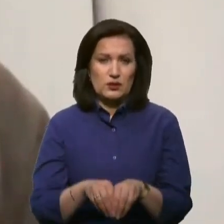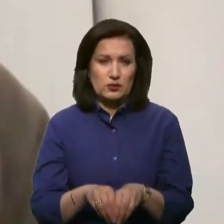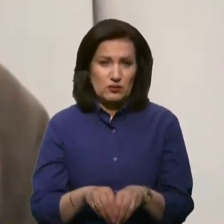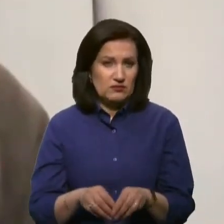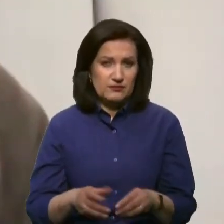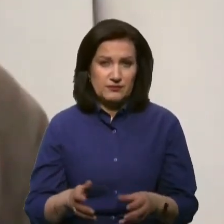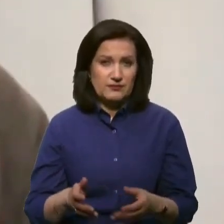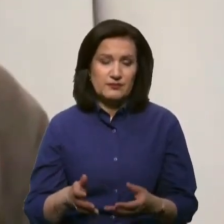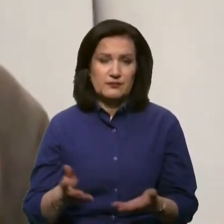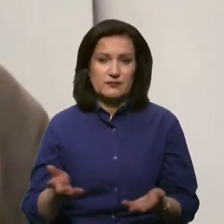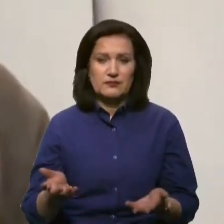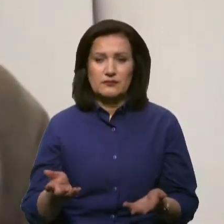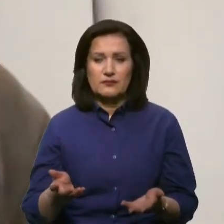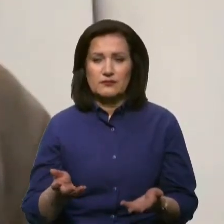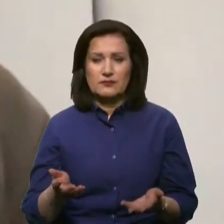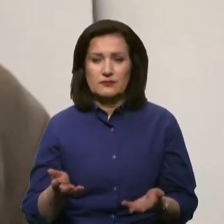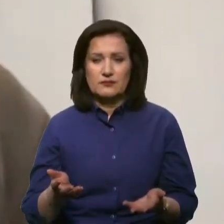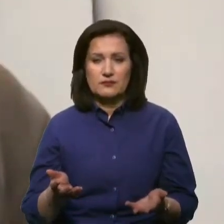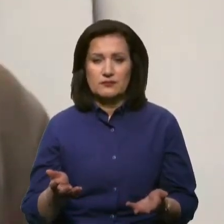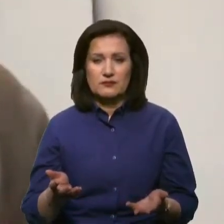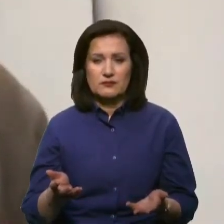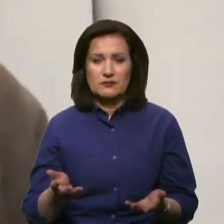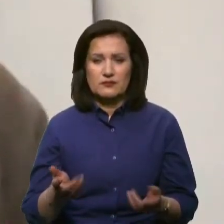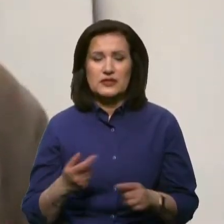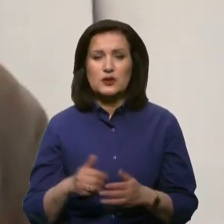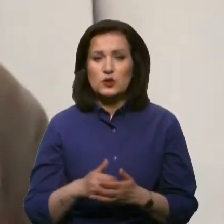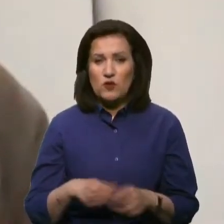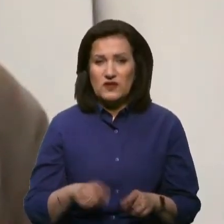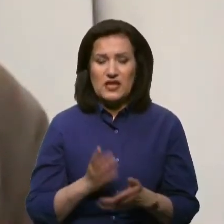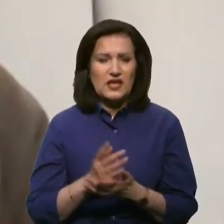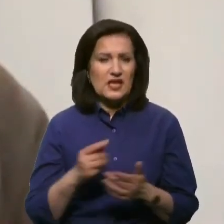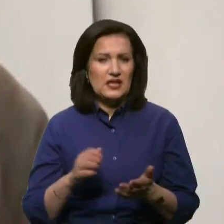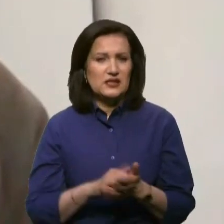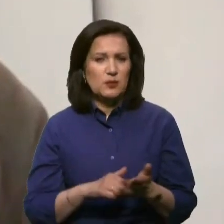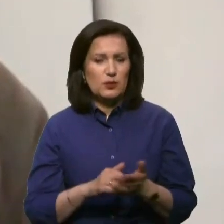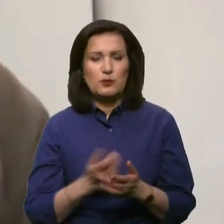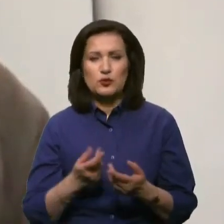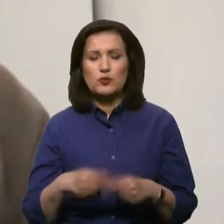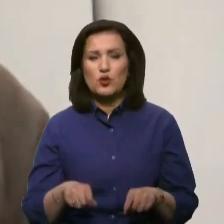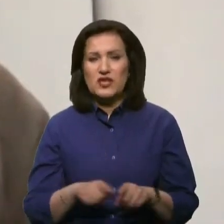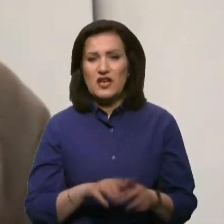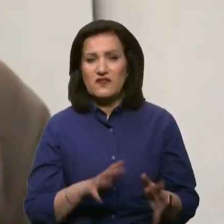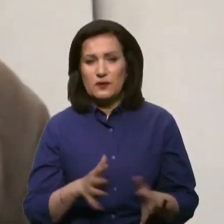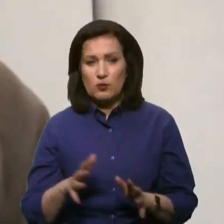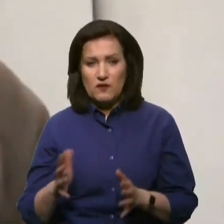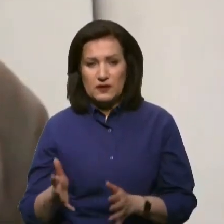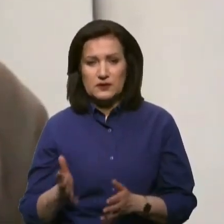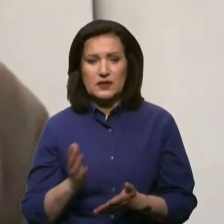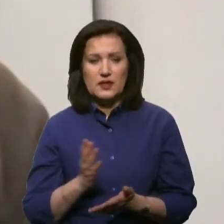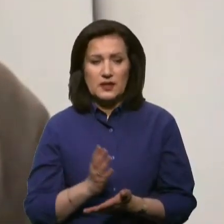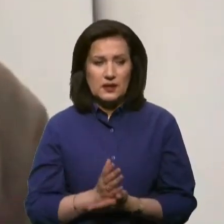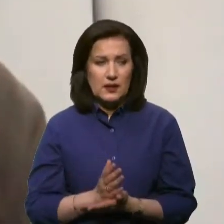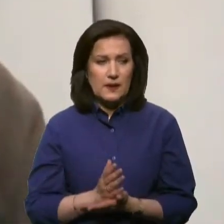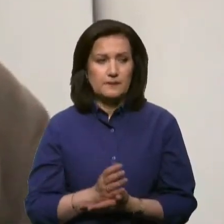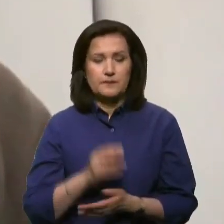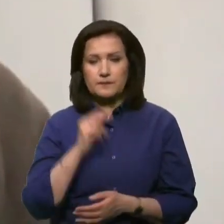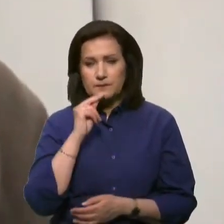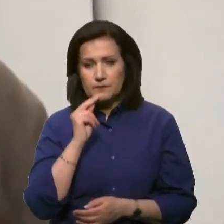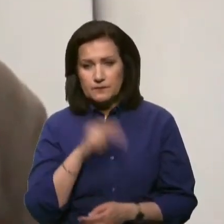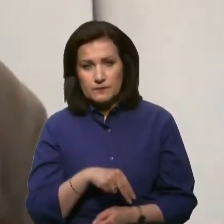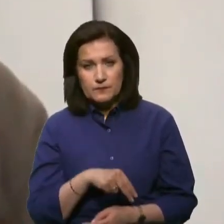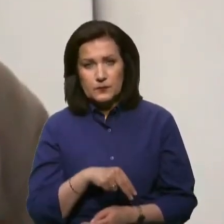І, знову ж таки, є різні причини, чому це так відбувається. Є вина,